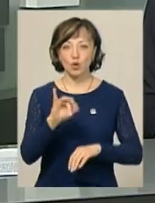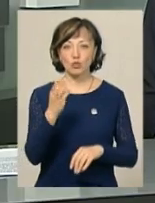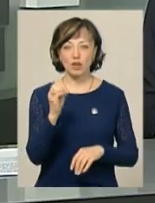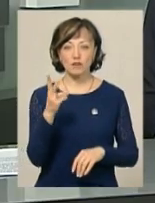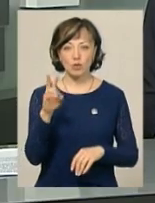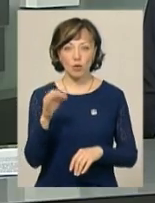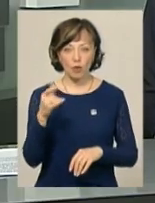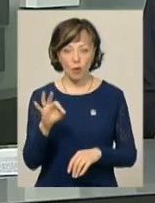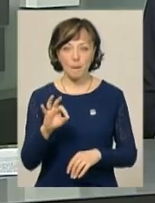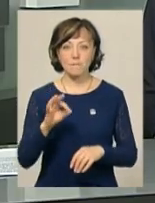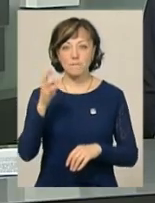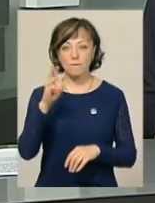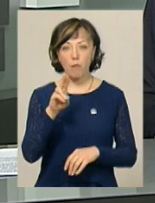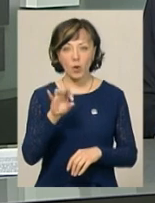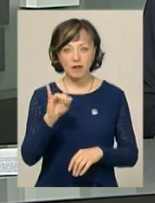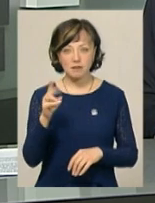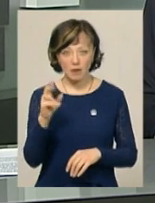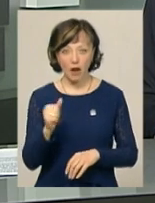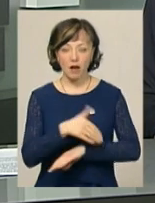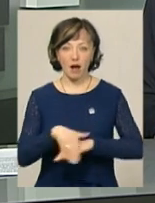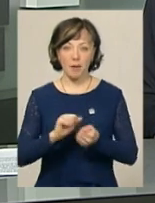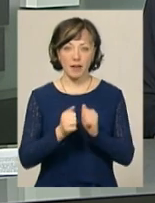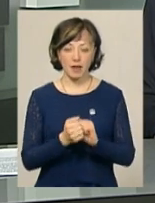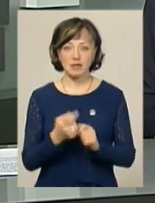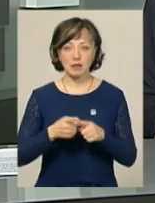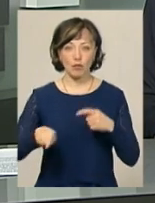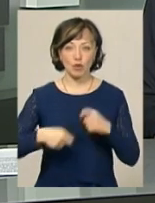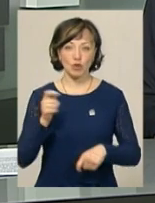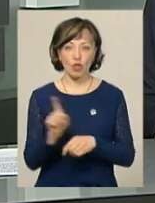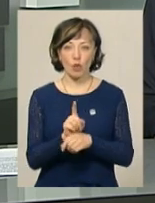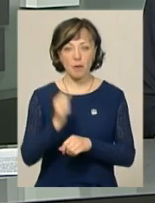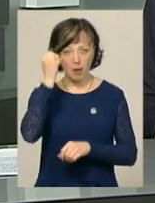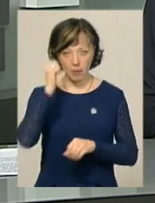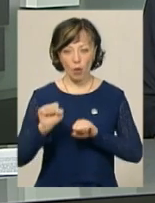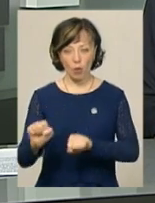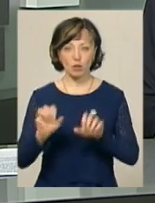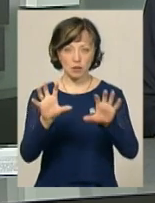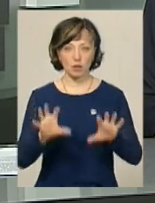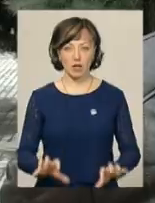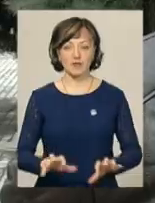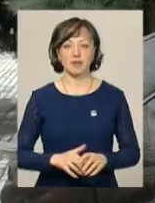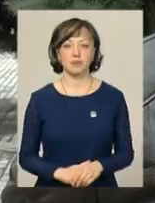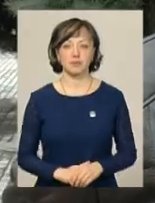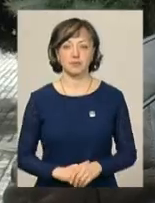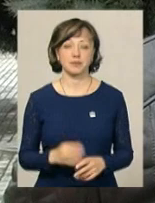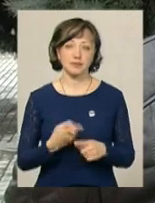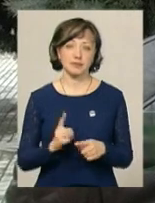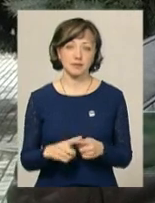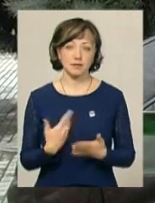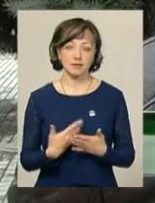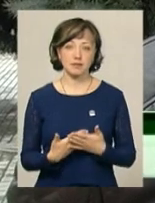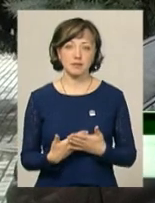Подільській та Кам'янецькій. А це, вважає посадовець, порушення норм пам'яткоохоронного законодавства. Це десь